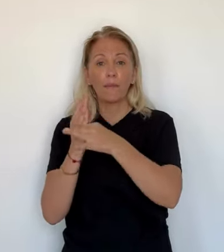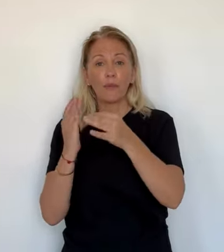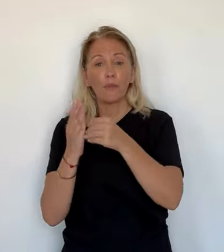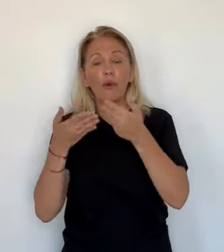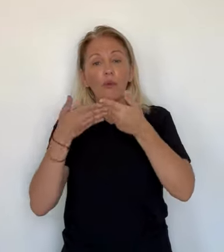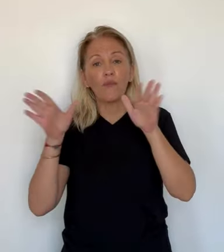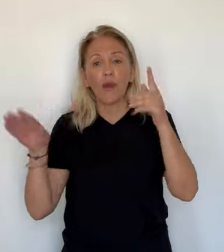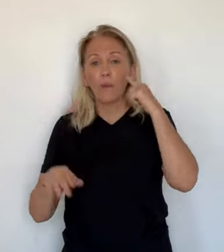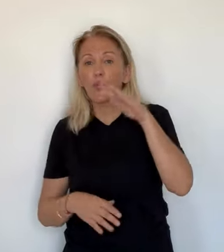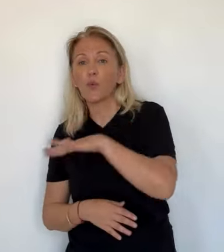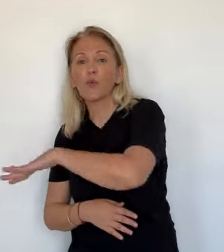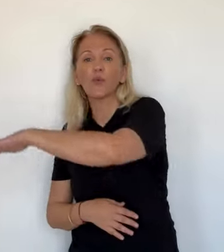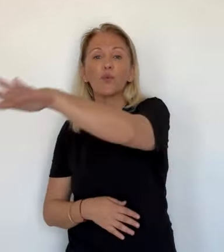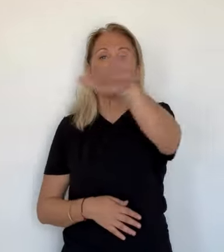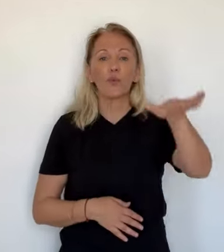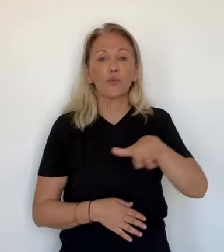du 5 août, les abonnements seront ouverts à tous. Sous-titrage